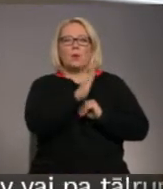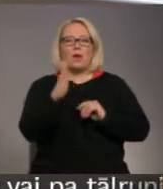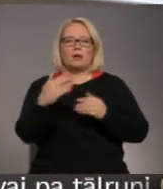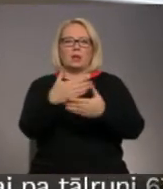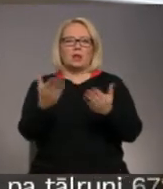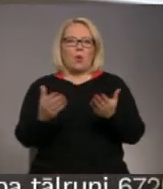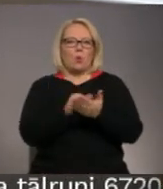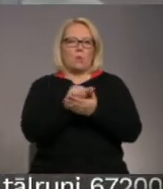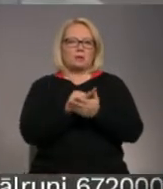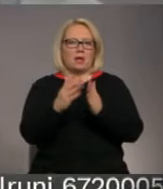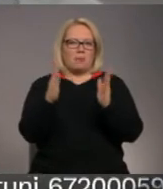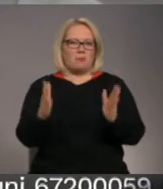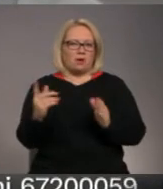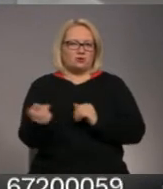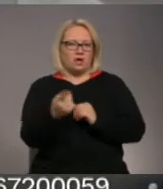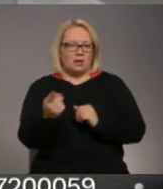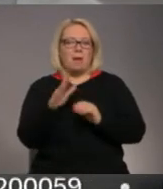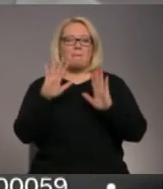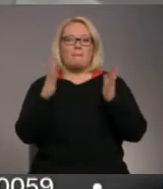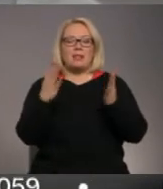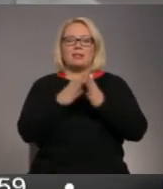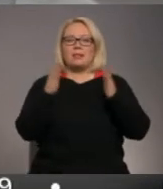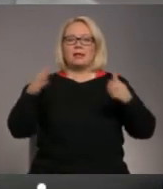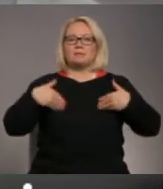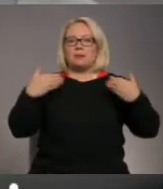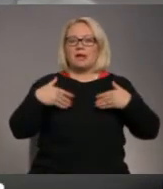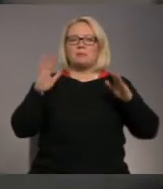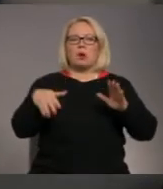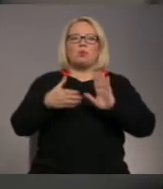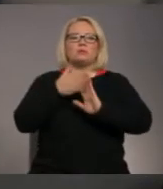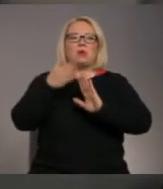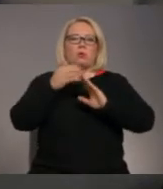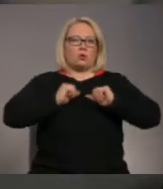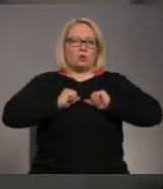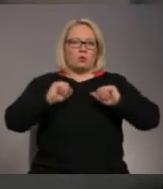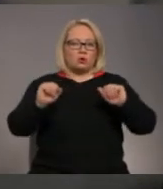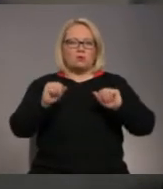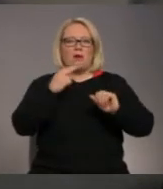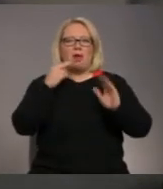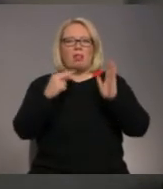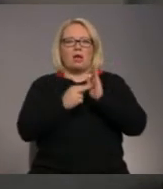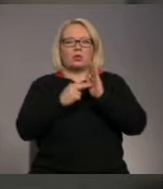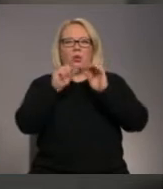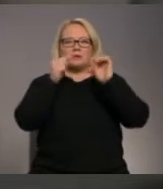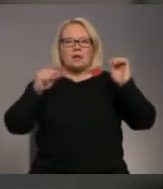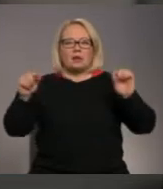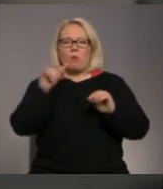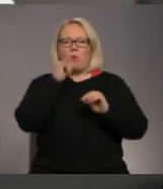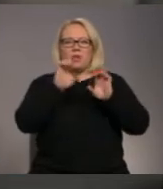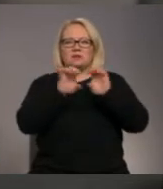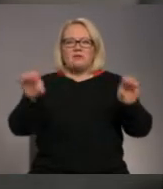trauku mazgājumā mašīna. Tomēr lielākais prieks ir par uzlaboto drošību. Elektro instalāciju un ūdens vada bija tik